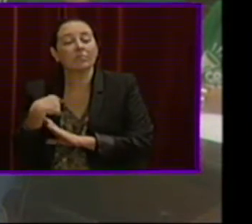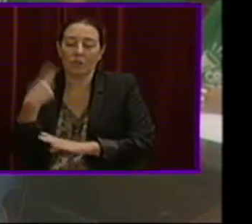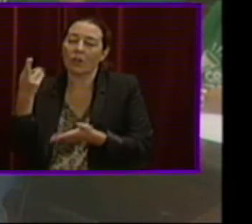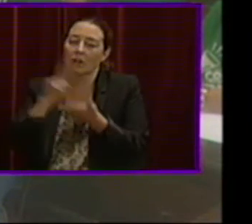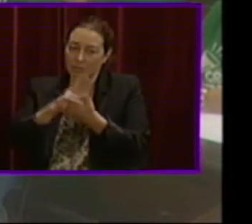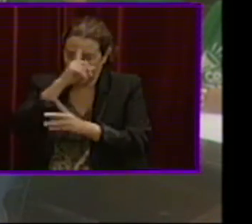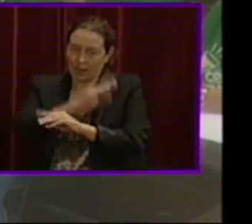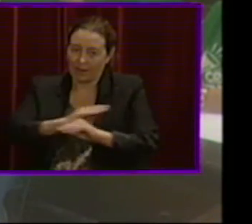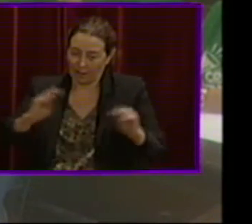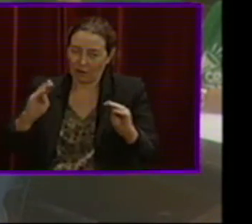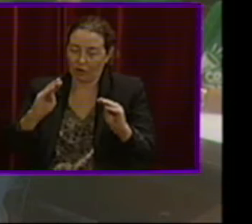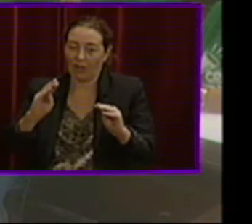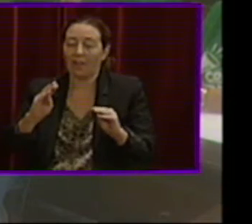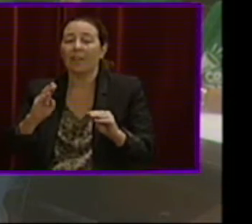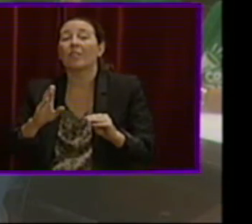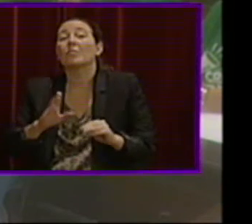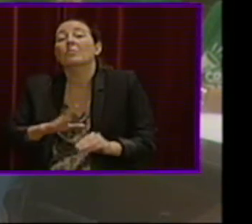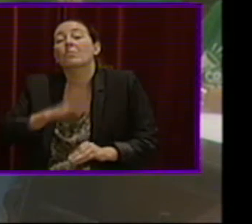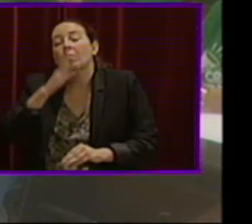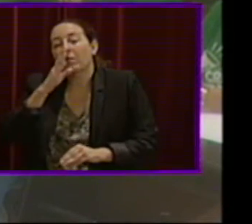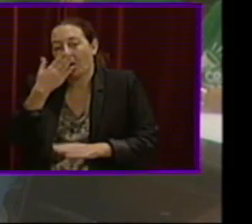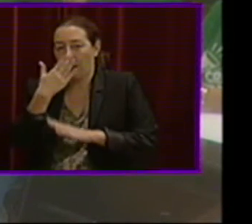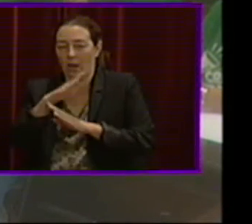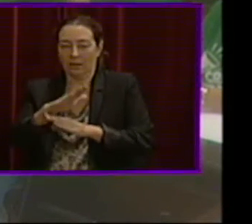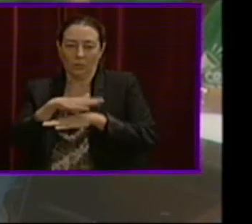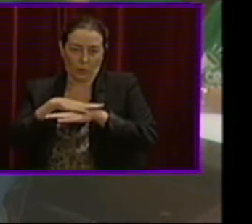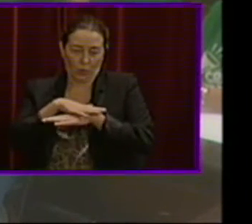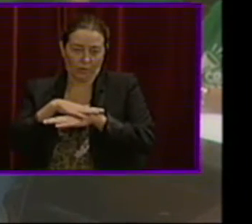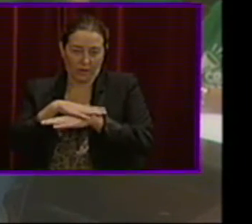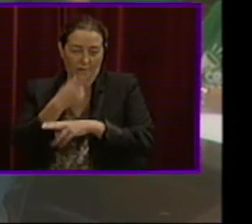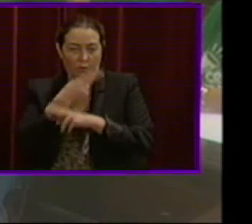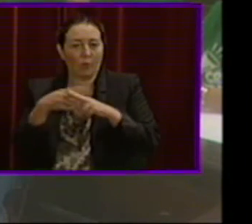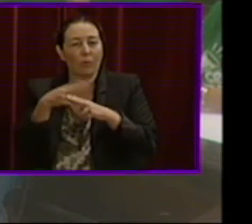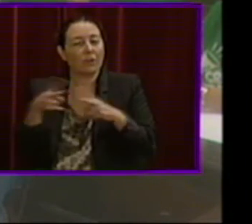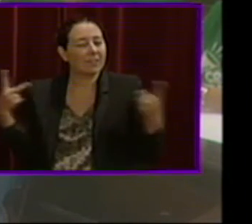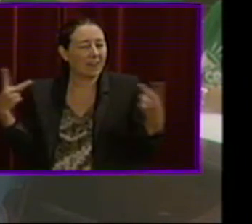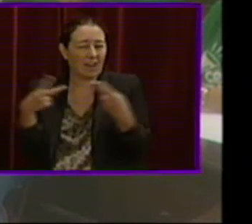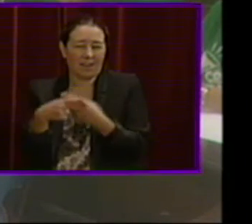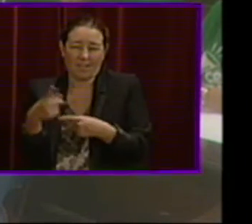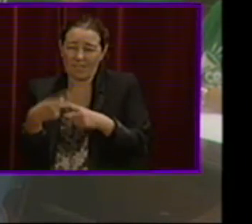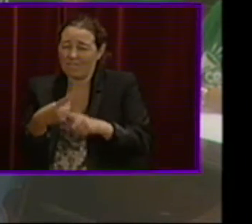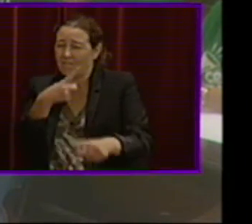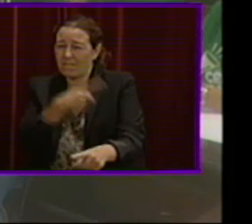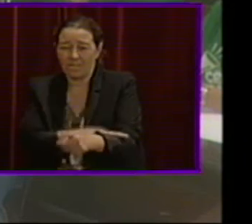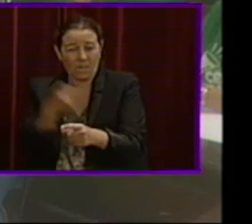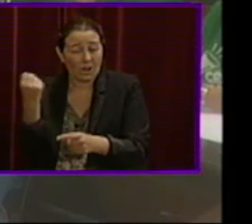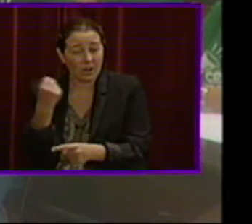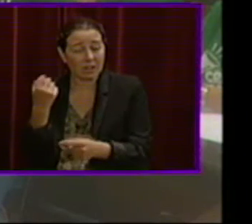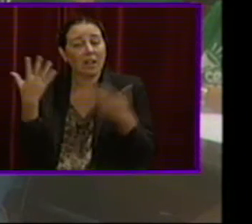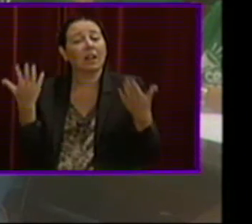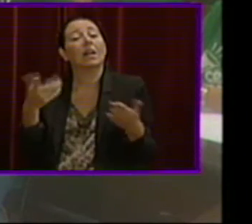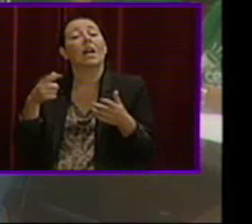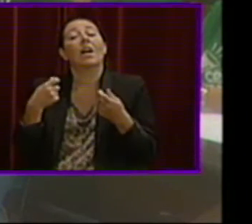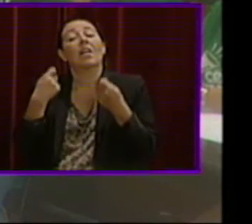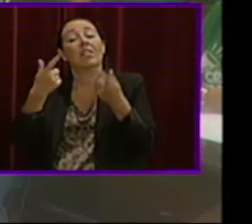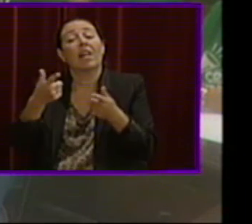també per una actitud a s'hora de governar, per una política de reteades salvatges que mos ha portat o ha portat a